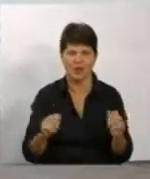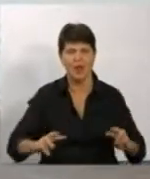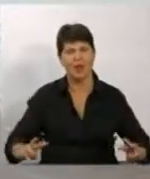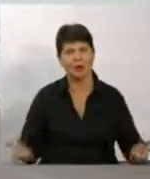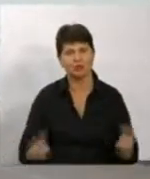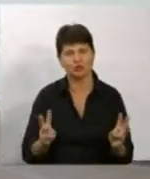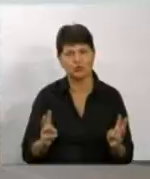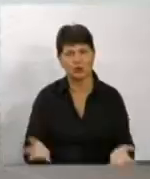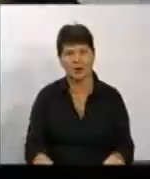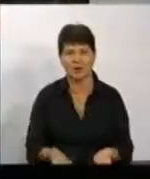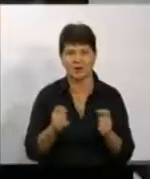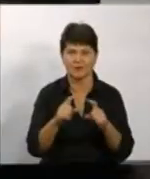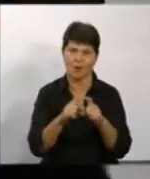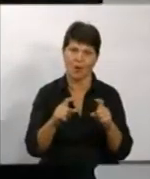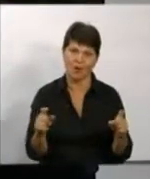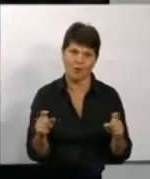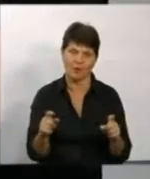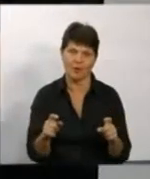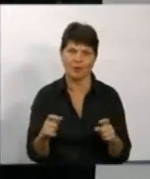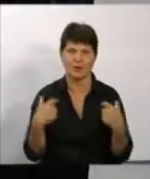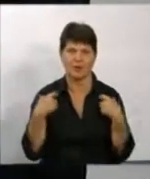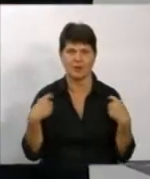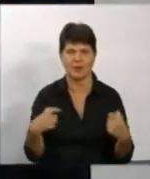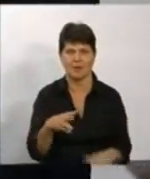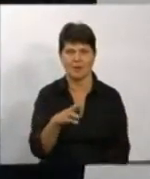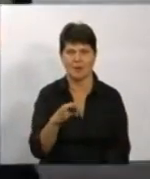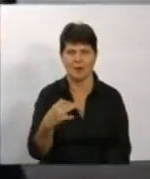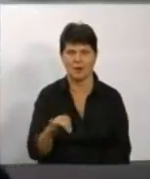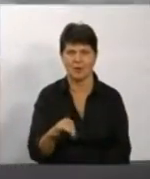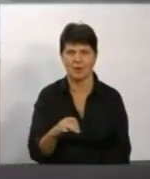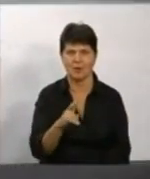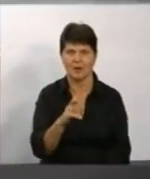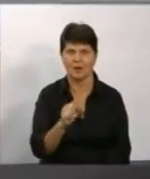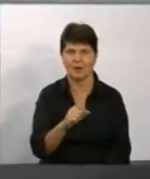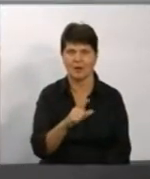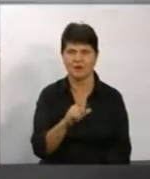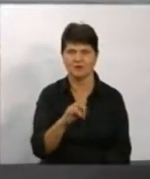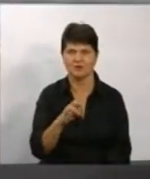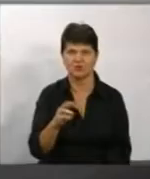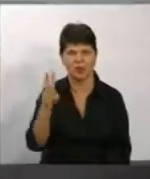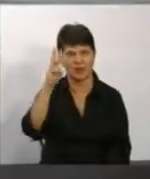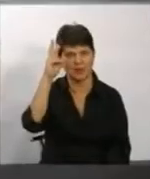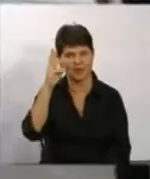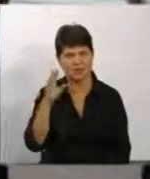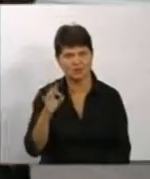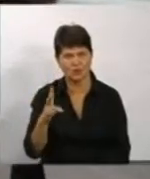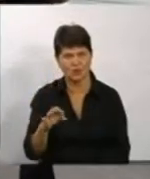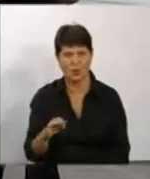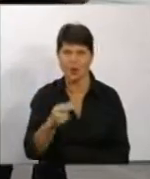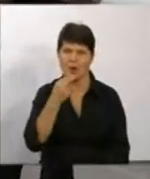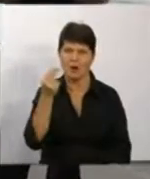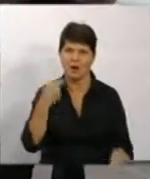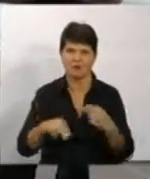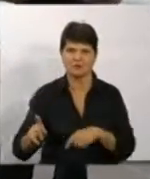-рятувальної частини з охорони об'єктів став майор служби цивільного захисту Володимир Касянчук із Хмельниччини. У номінації «Кращий начальник